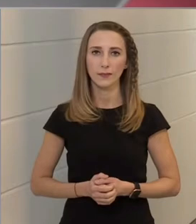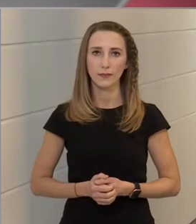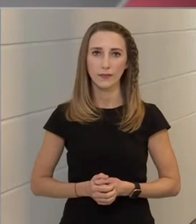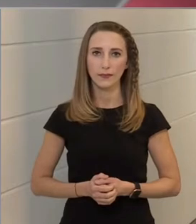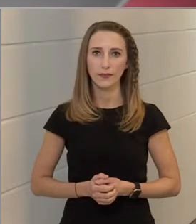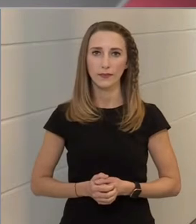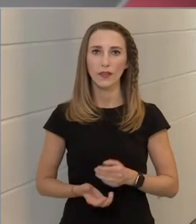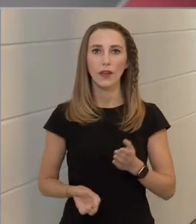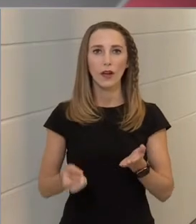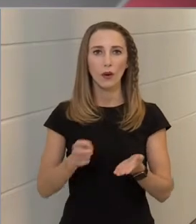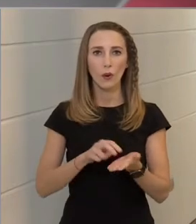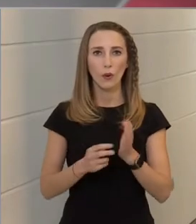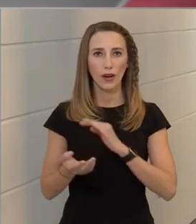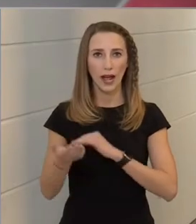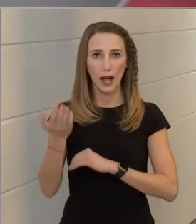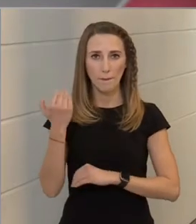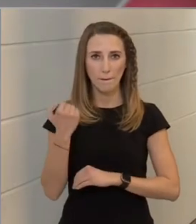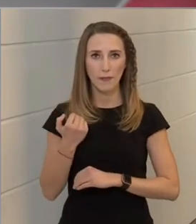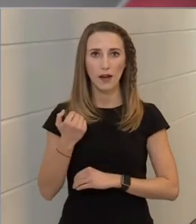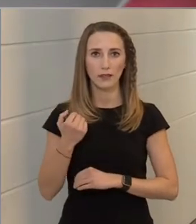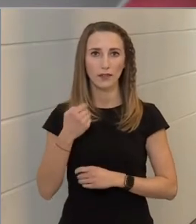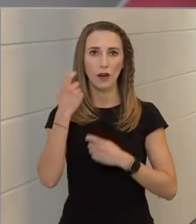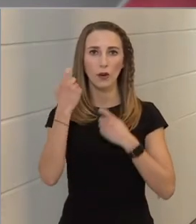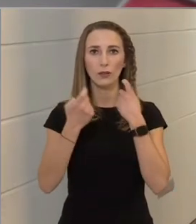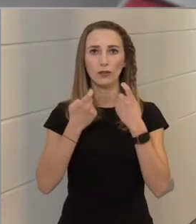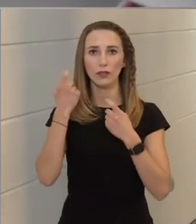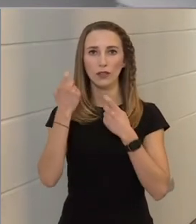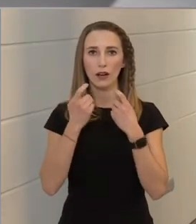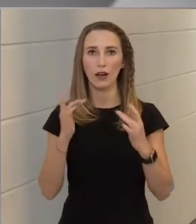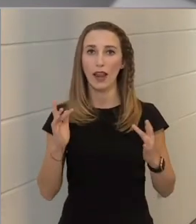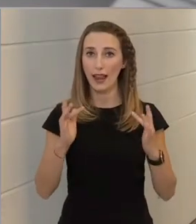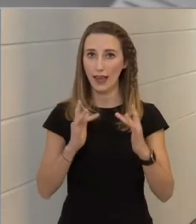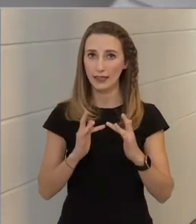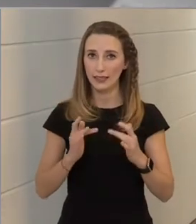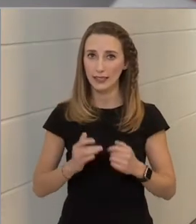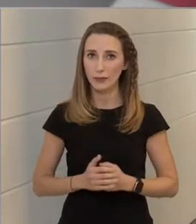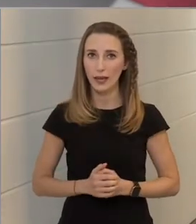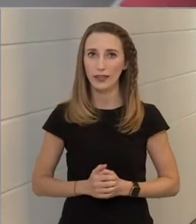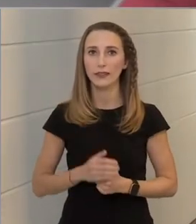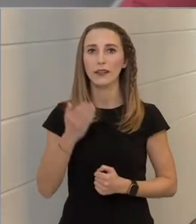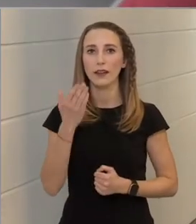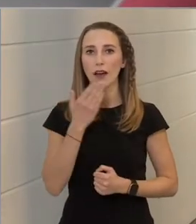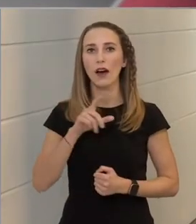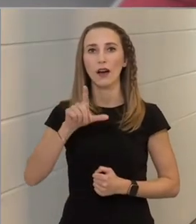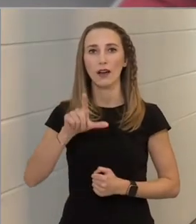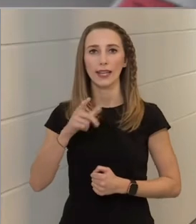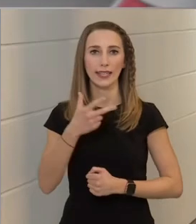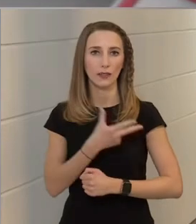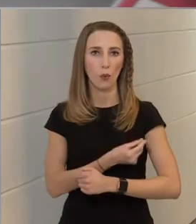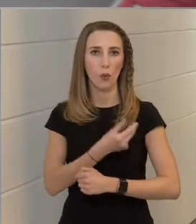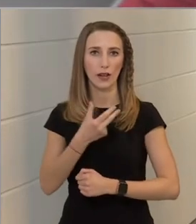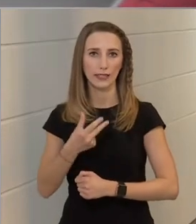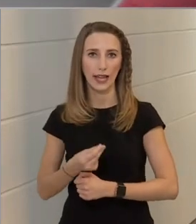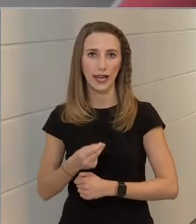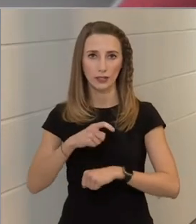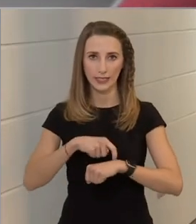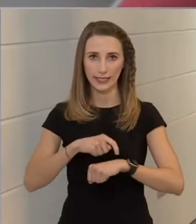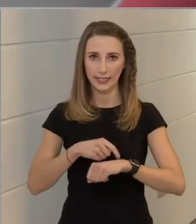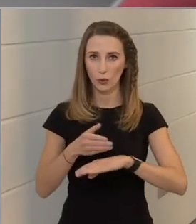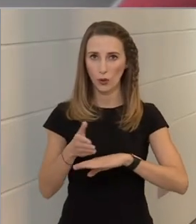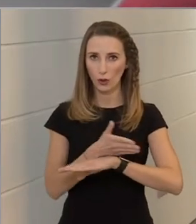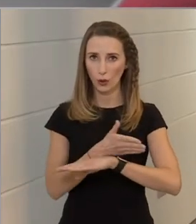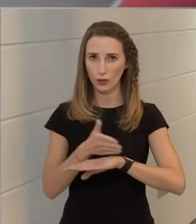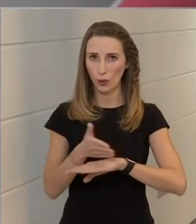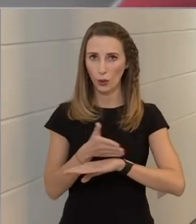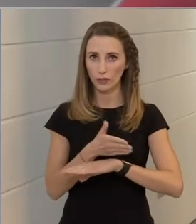korábban gondoltakkal ellentétben, hogyha a két oltás időköze